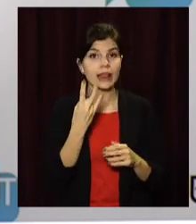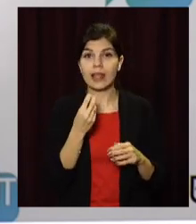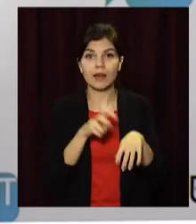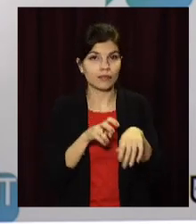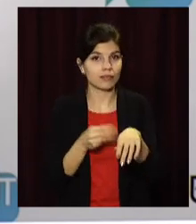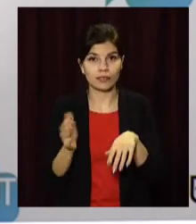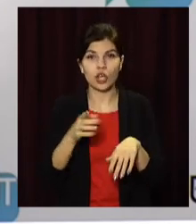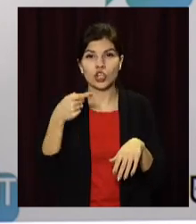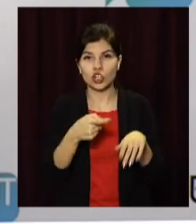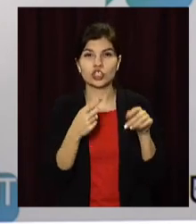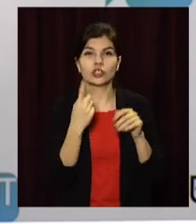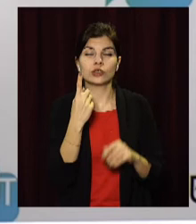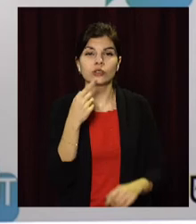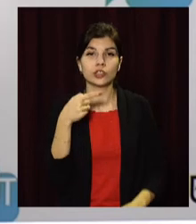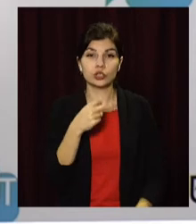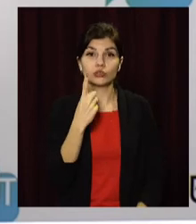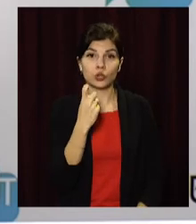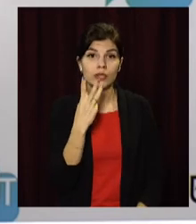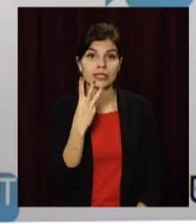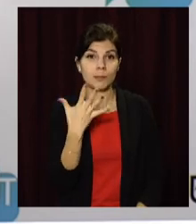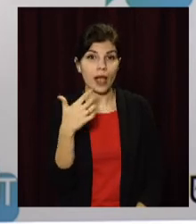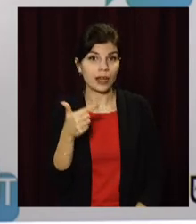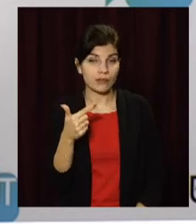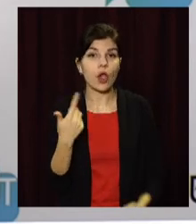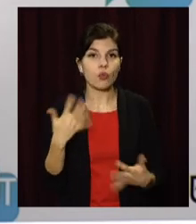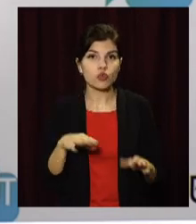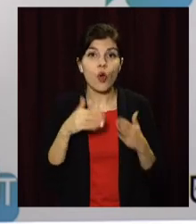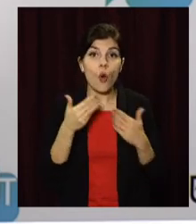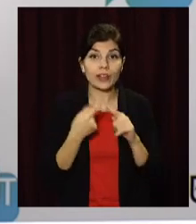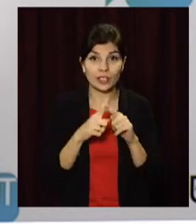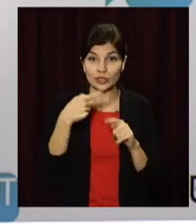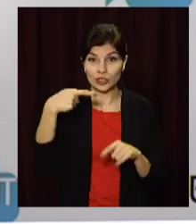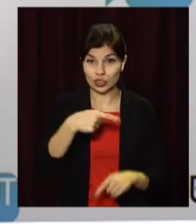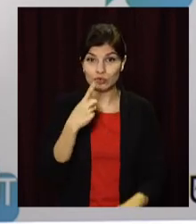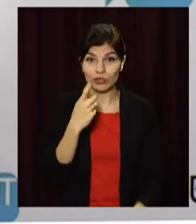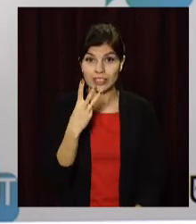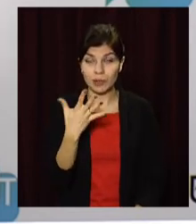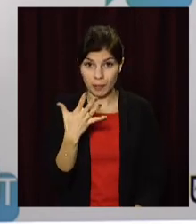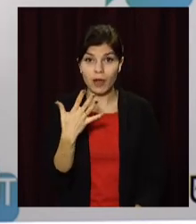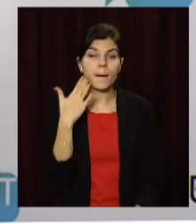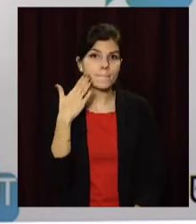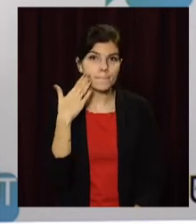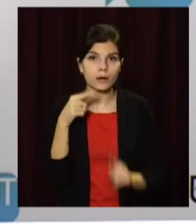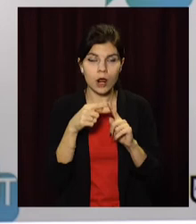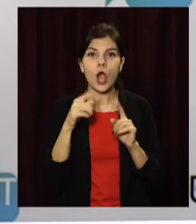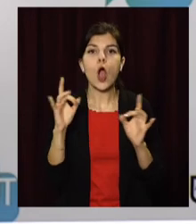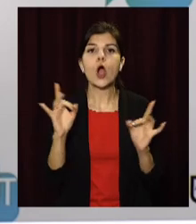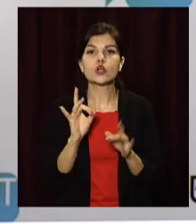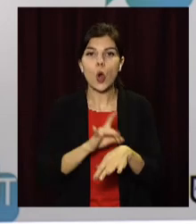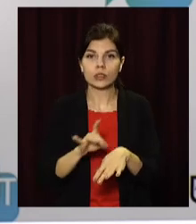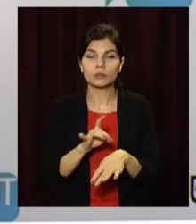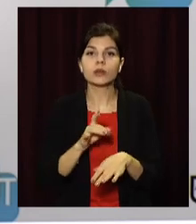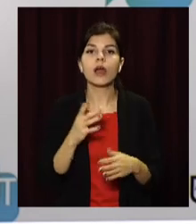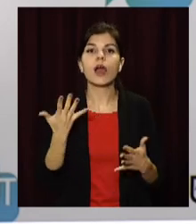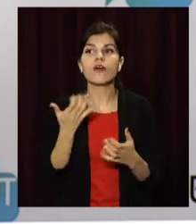мінімум дорівнює 1135 гривень. І вже відштовхуючи від цієї суми встановлюється розмір крадіжки,